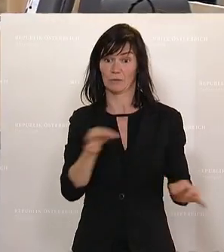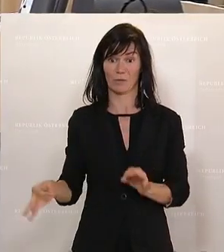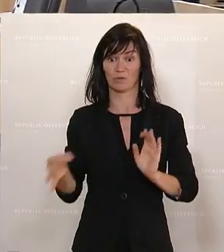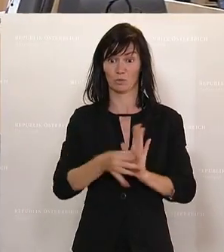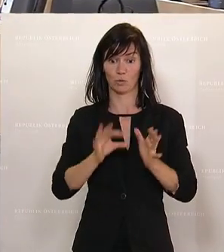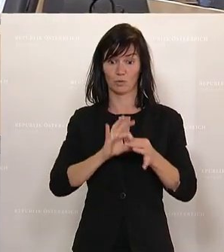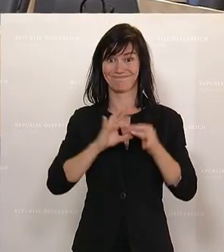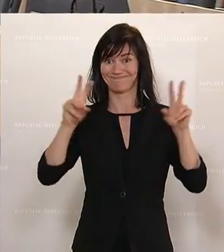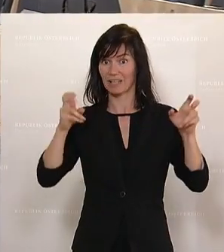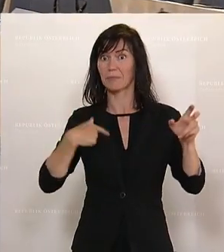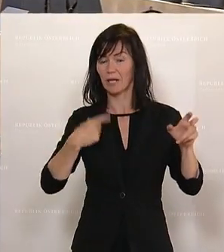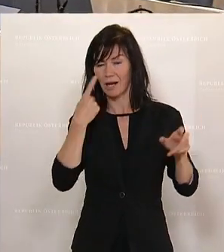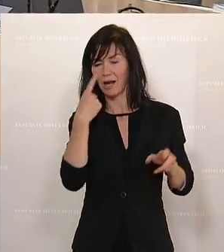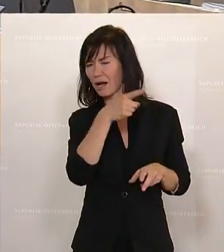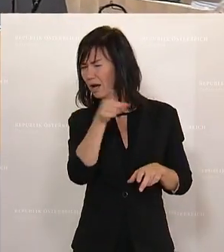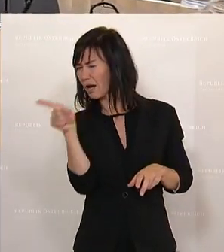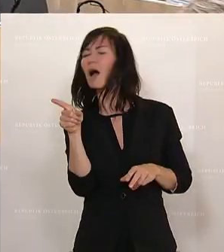dass die Erhöhung der Kostensätze noch vor dem Sommer passiert sei.